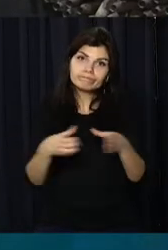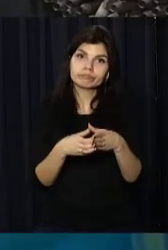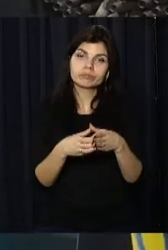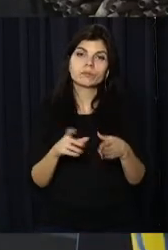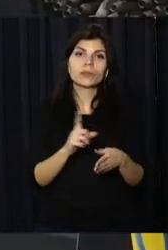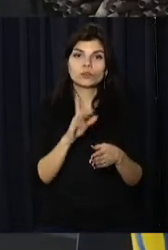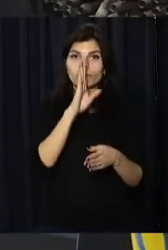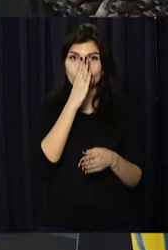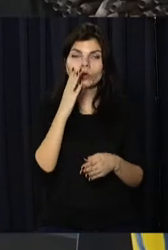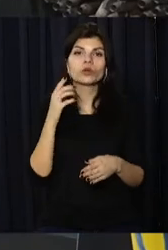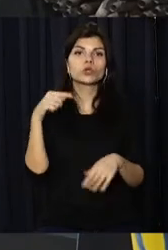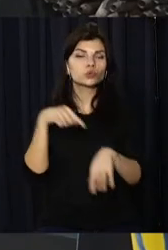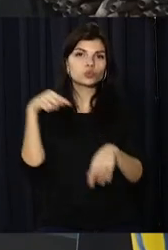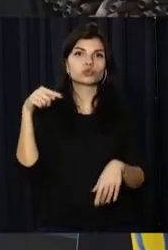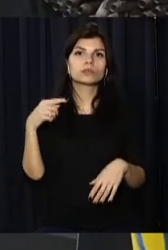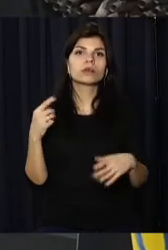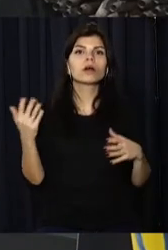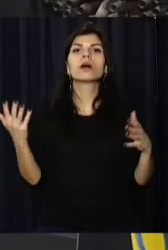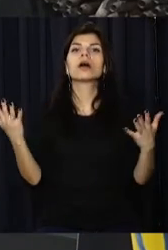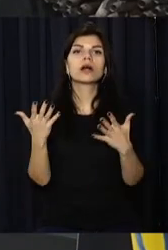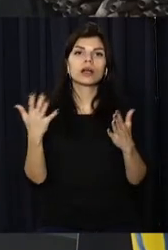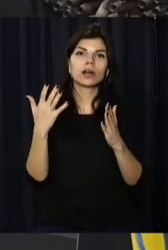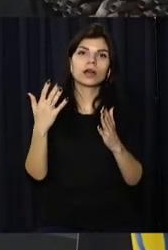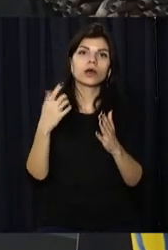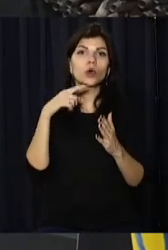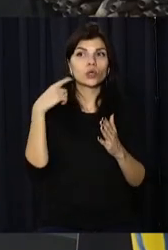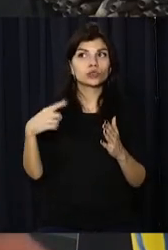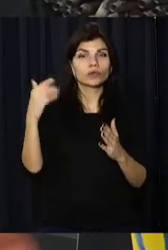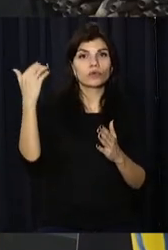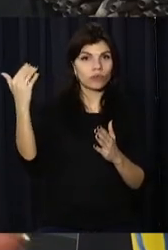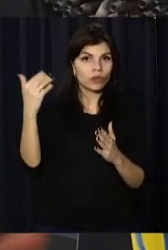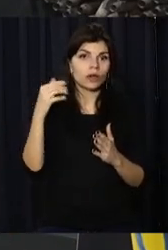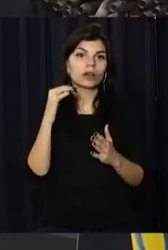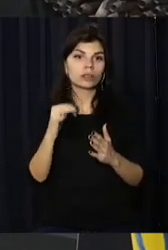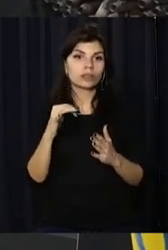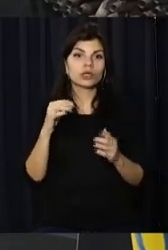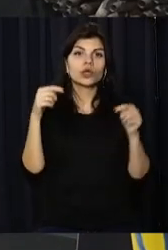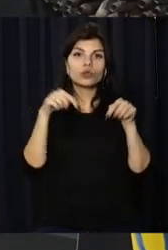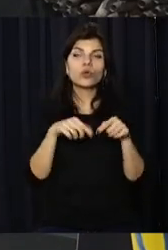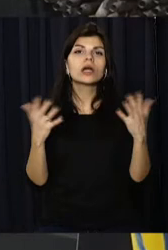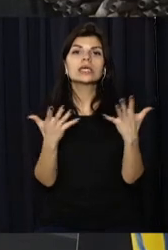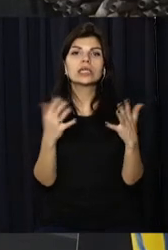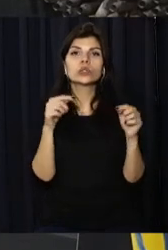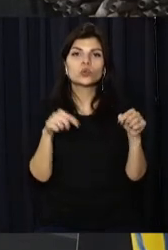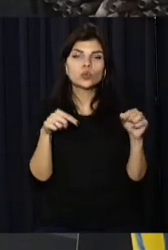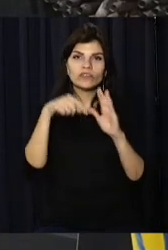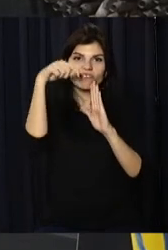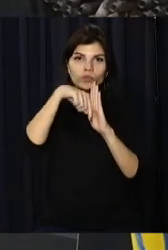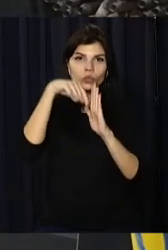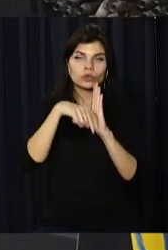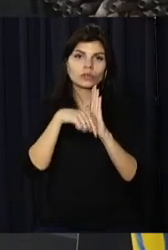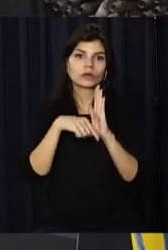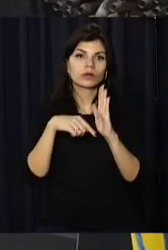щоб ворог чув, який зовнішній, тобто Росія, і той, який тут, всередині,